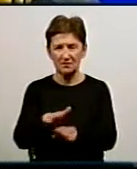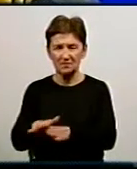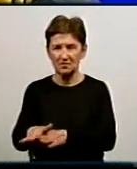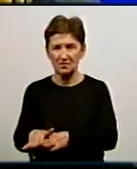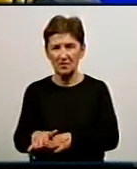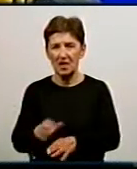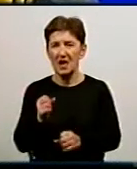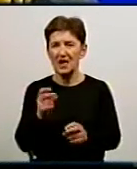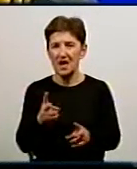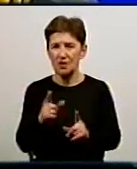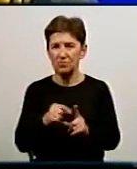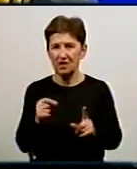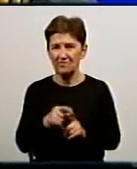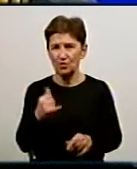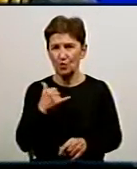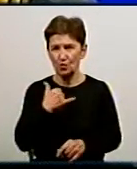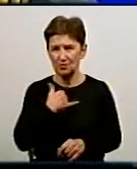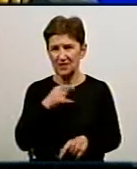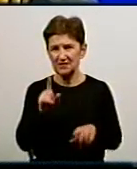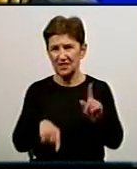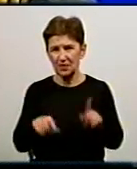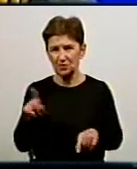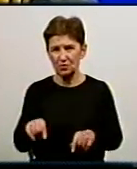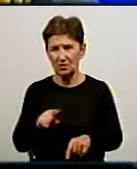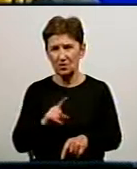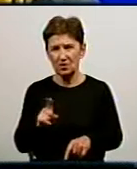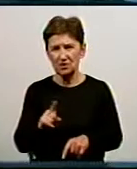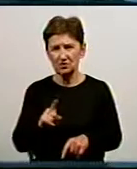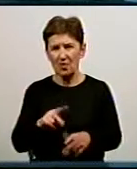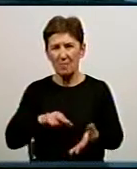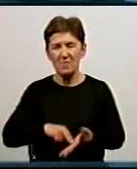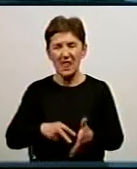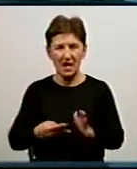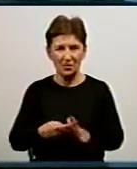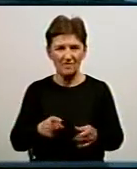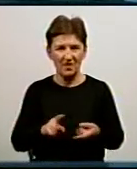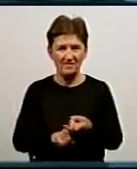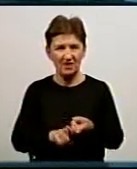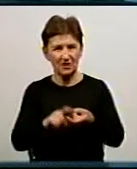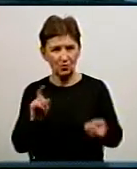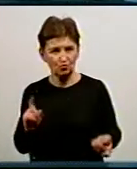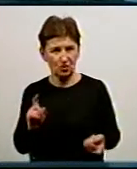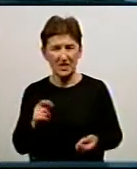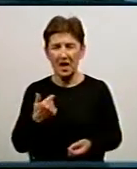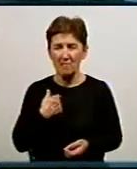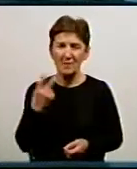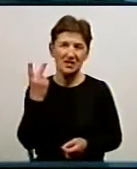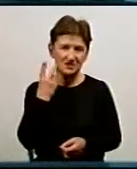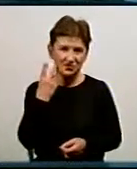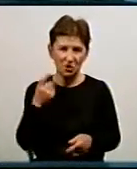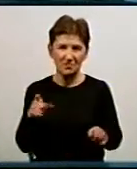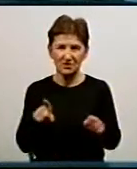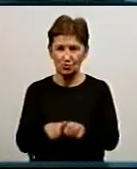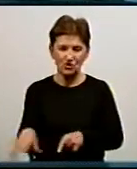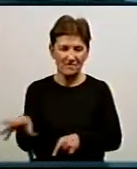Як правило, у нас влітку буває відклювати планові відключення. Коли відбуваються ці планові відключення, то ми, звичайно, теж виводимо